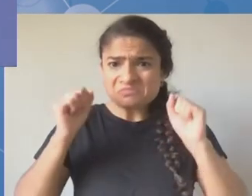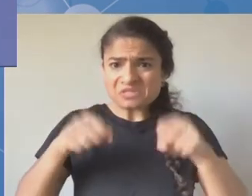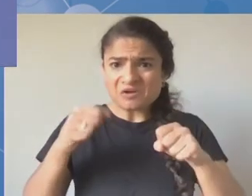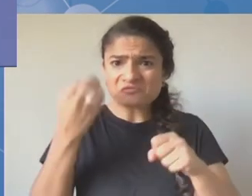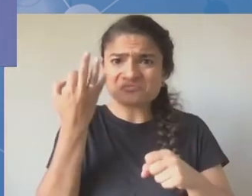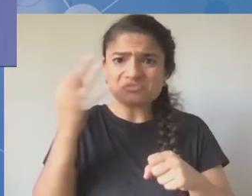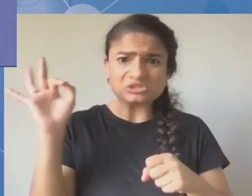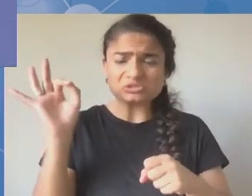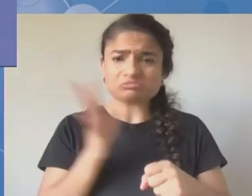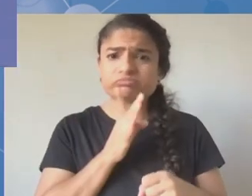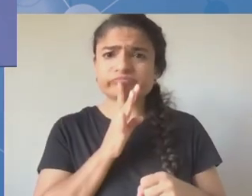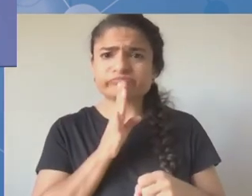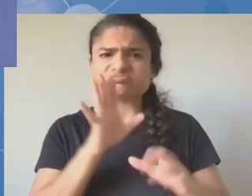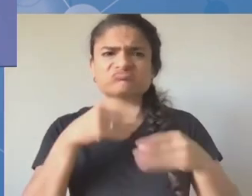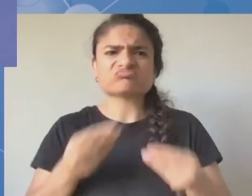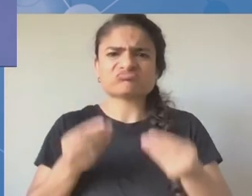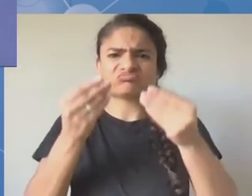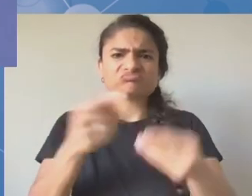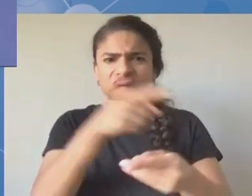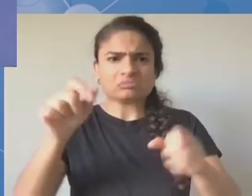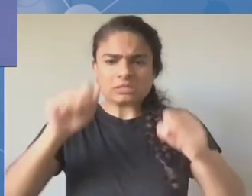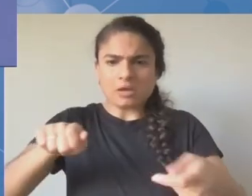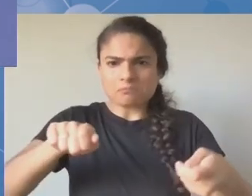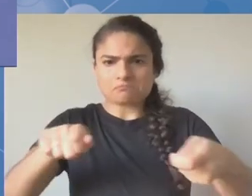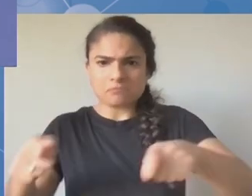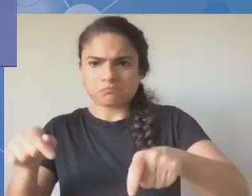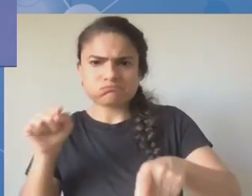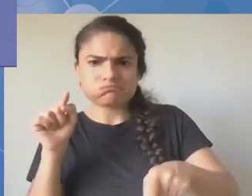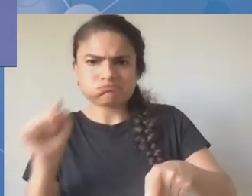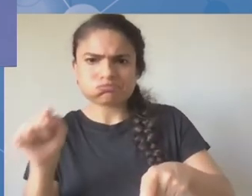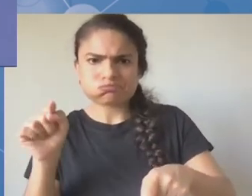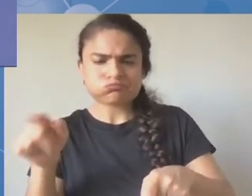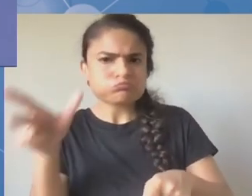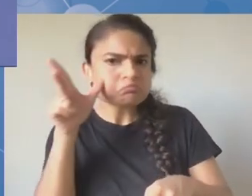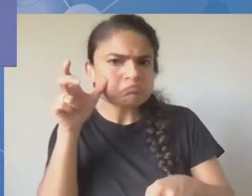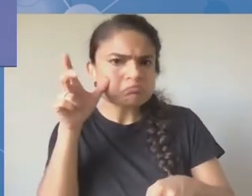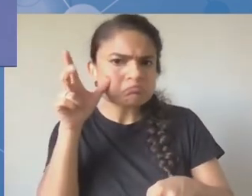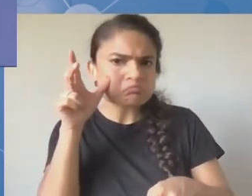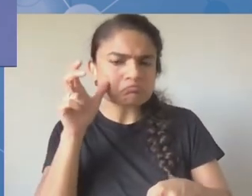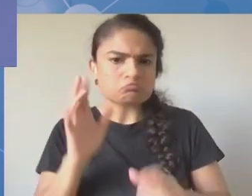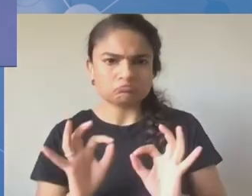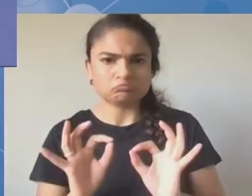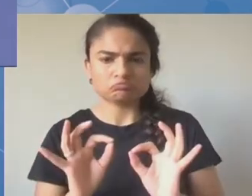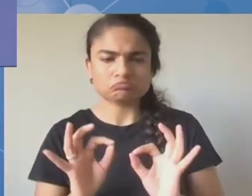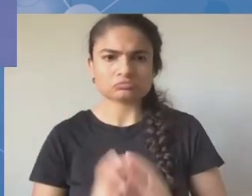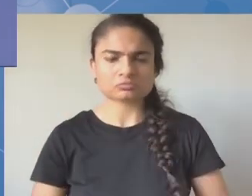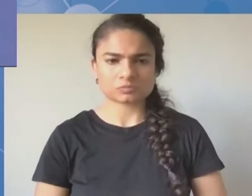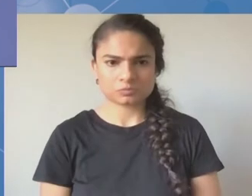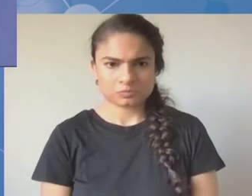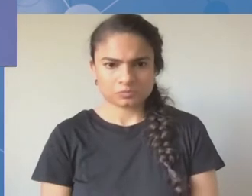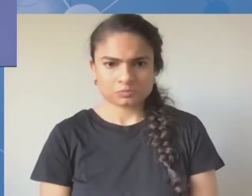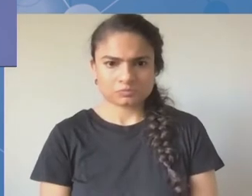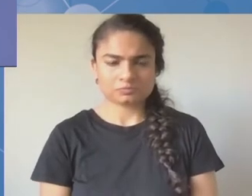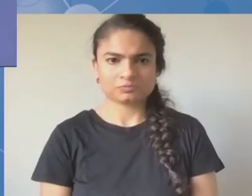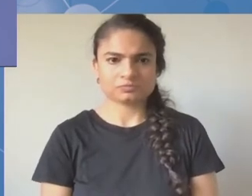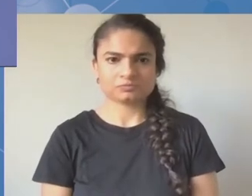Jeśli państwo potrzebują tłumaczenia, proszę z niego skorzystać. Chciałem powiedzieć kilka słów po francusku, dlatego że ONZ to